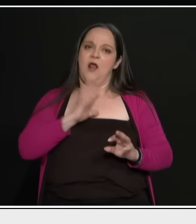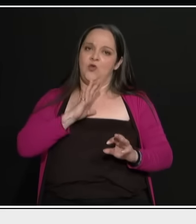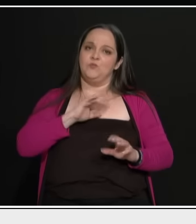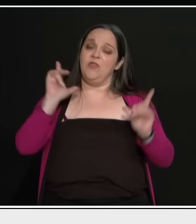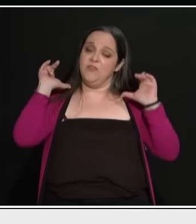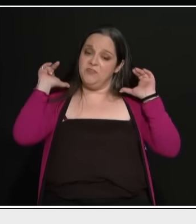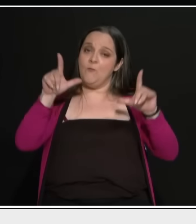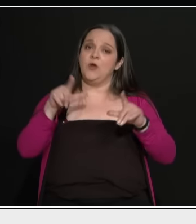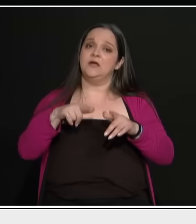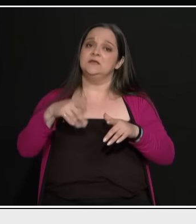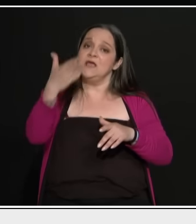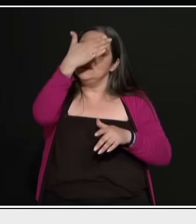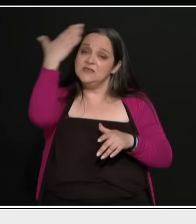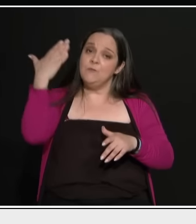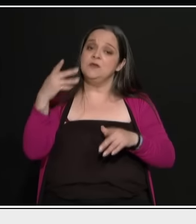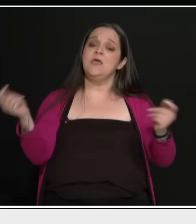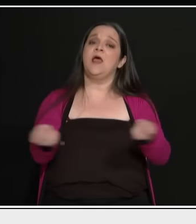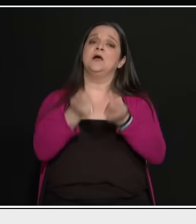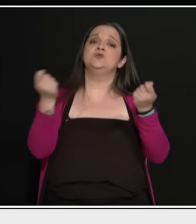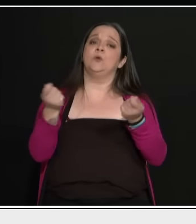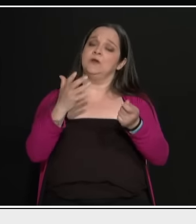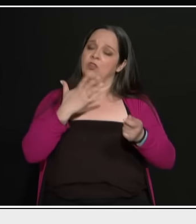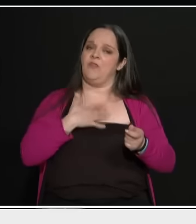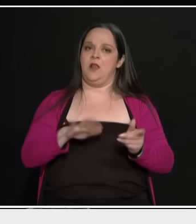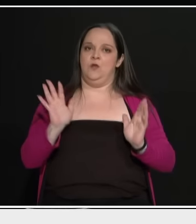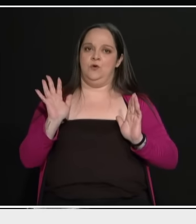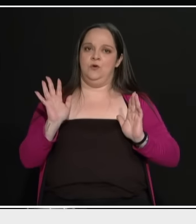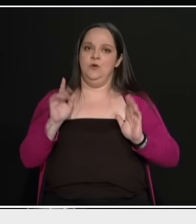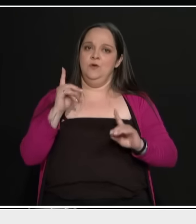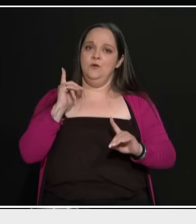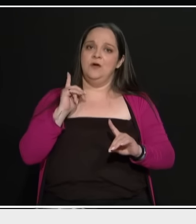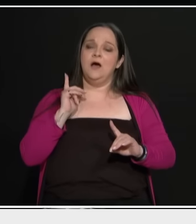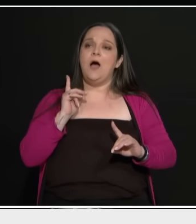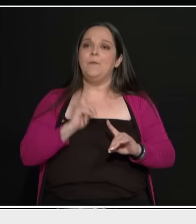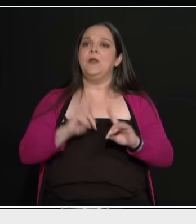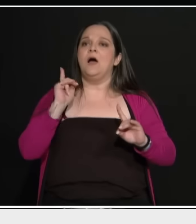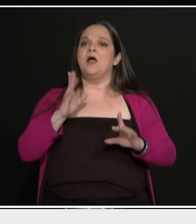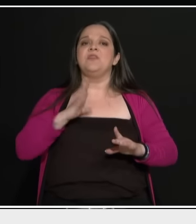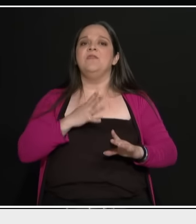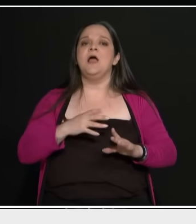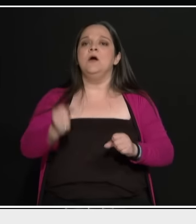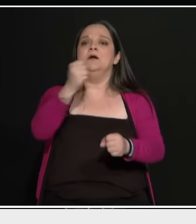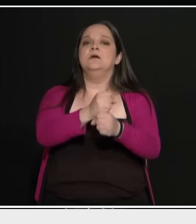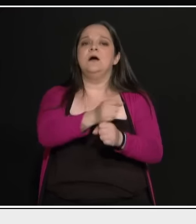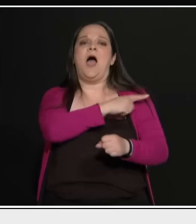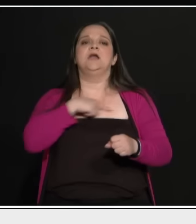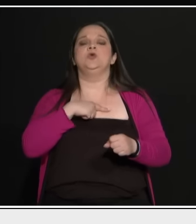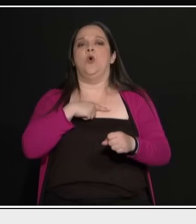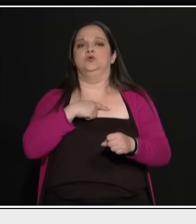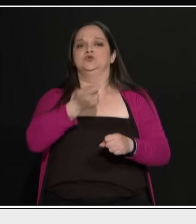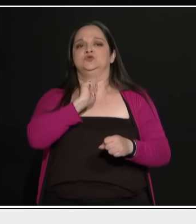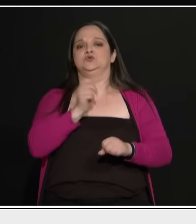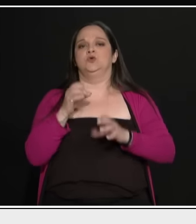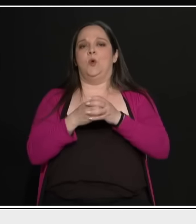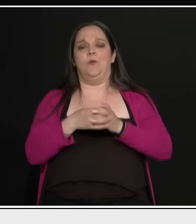δημοκράτες και τίμοι και εργαζόμενοι τους θέλω. Απλά δεν τους θέλω αρχηγούς κομματών. Να μου το εξηγήσετε αυτό.